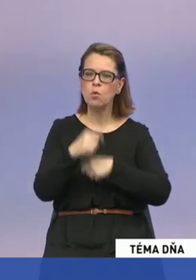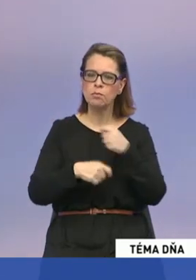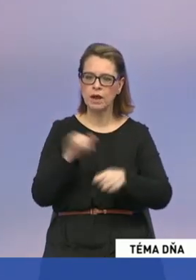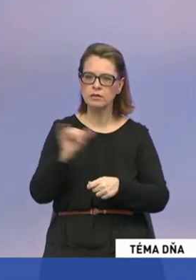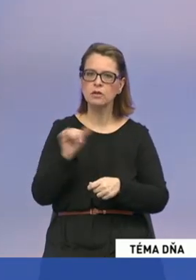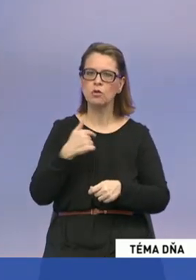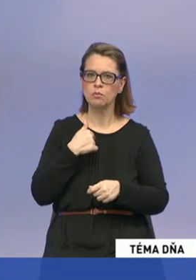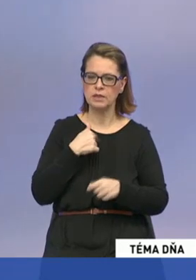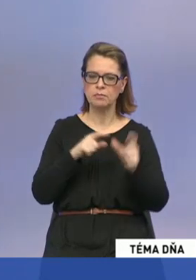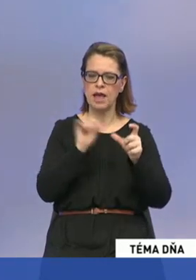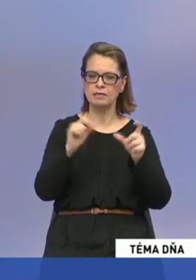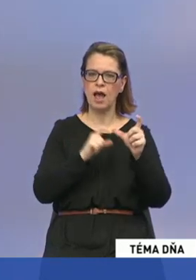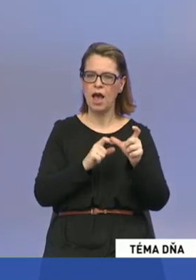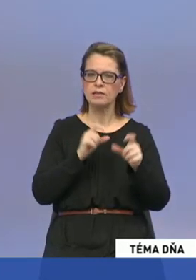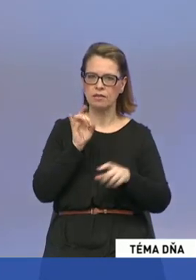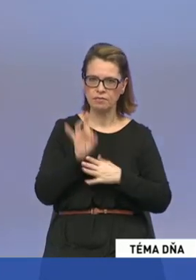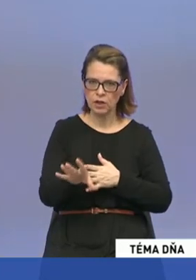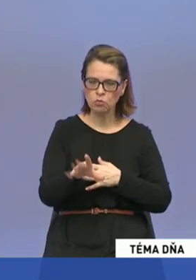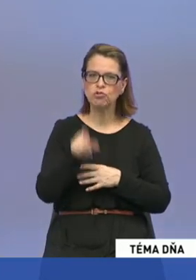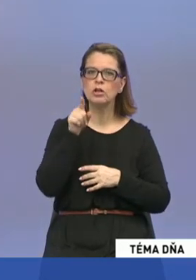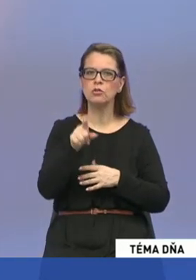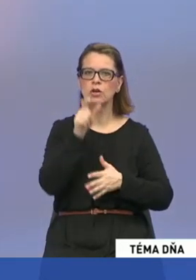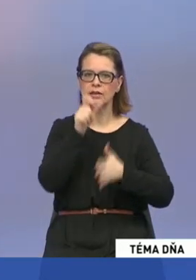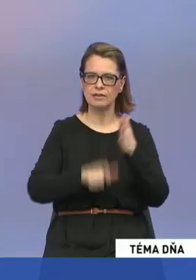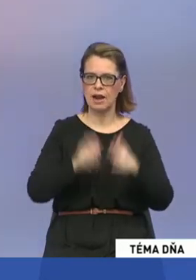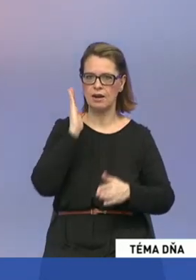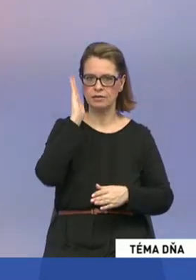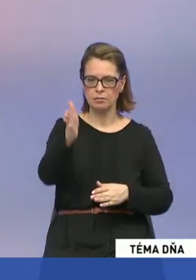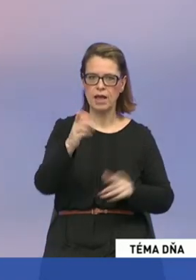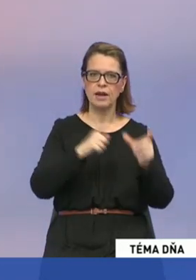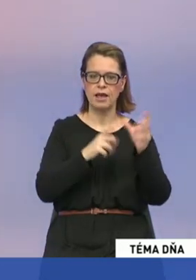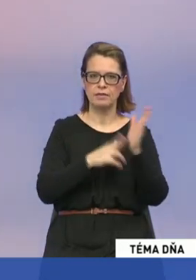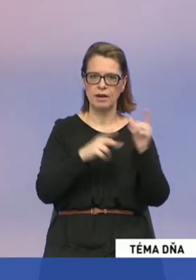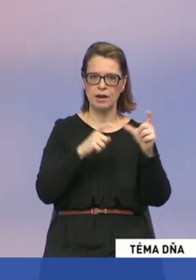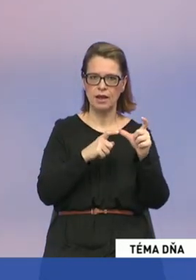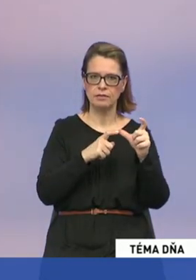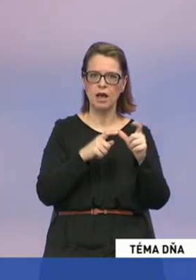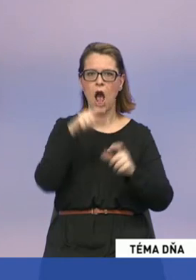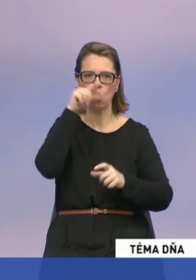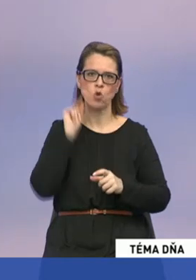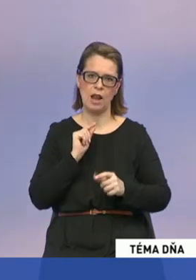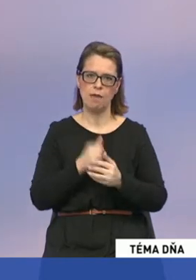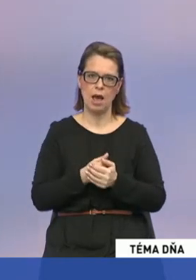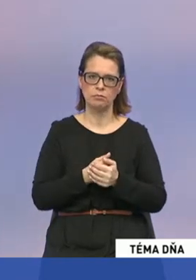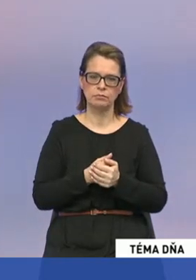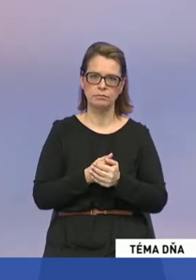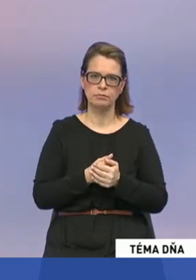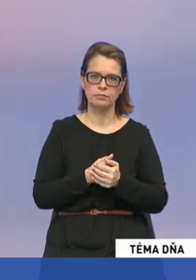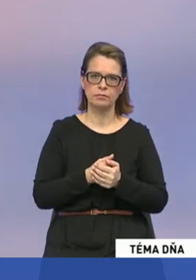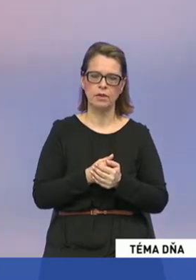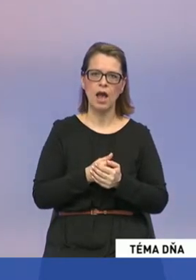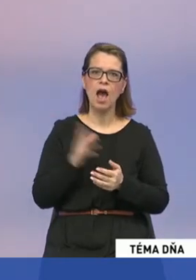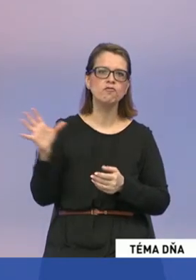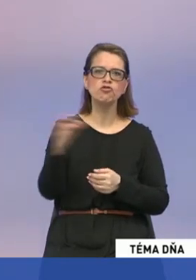vylúčili, je spolupráca so stranami Smer, SNS a Kotleba. Všetké ostatné